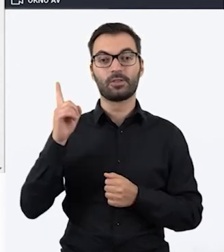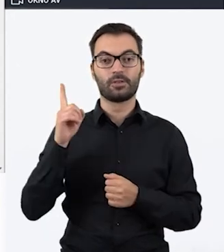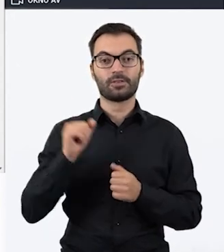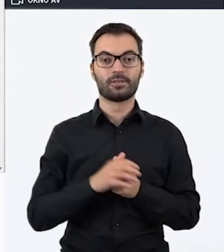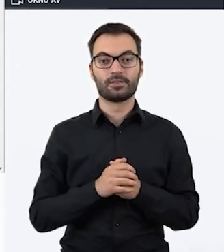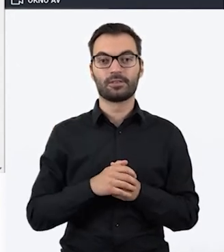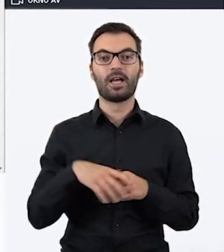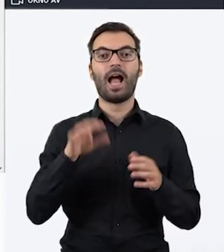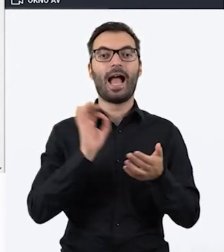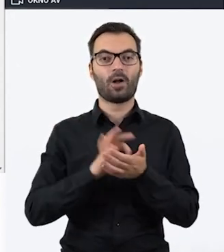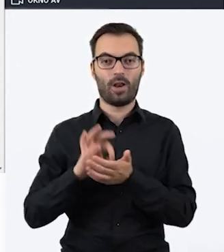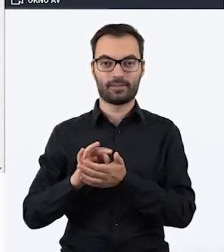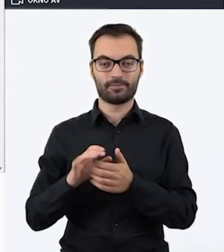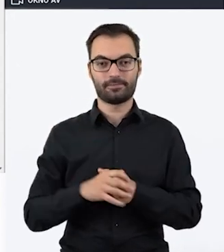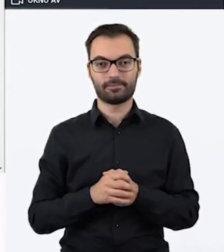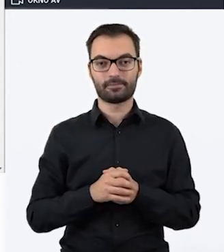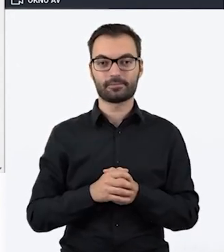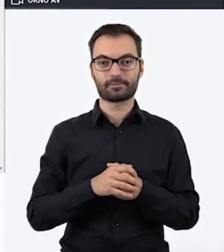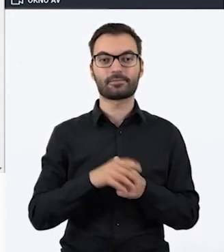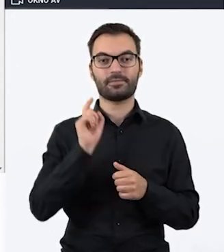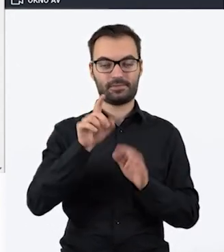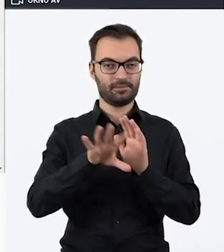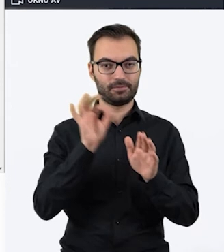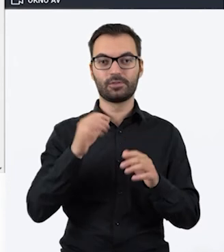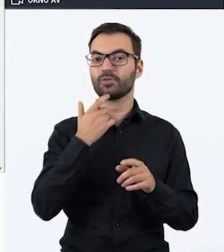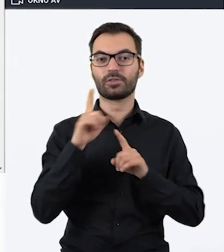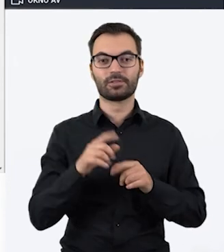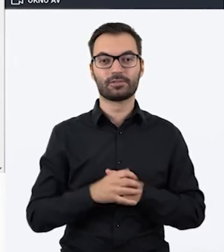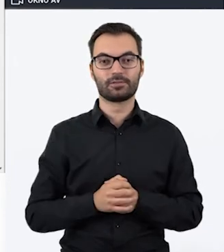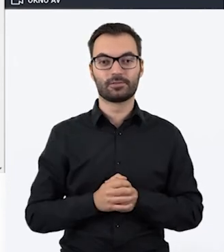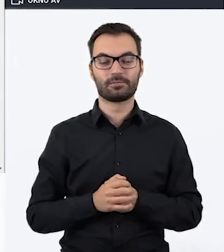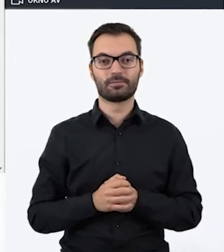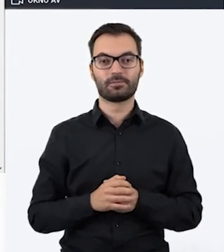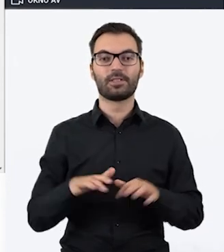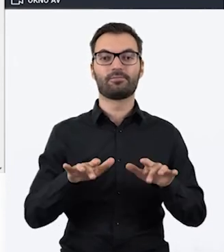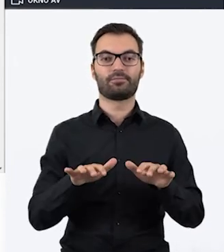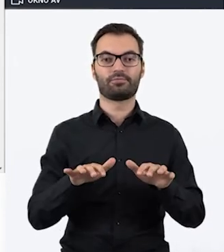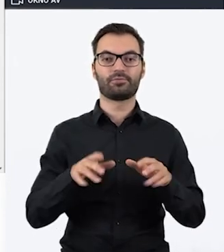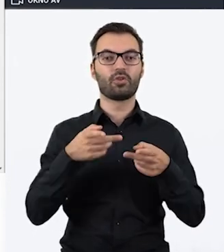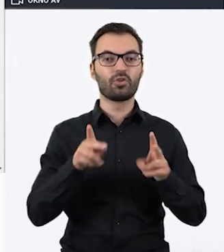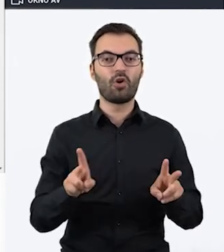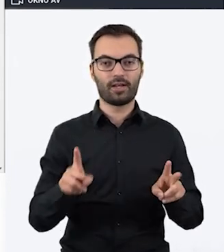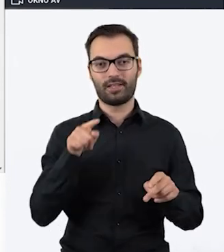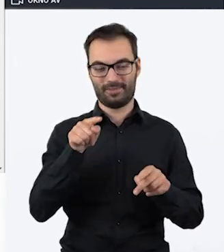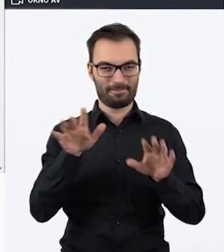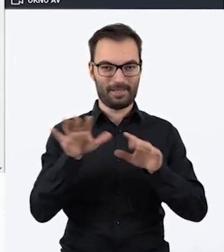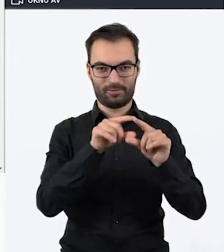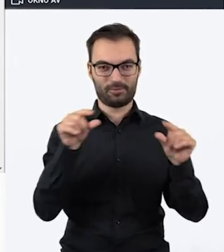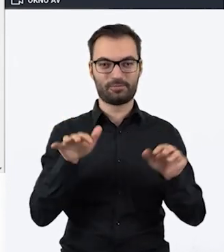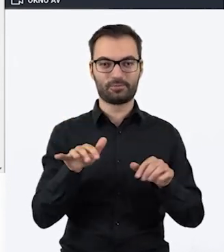regularne. Wyrażenie regularne wybieramy, to znaczy, że wpisujemy tutaj konkretnie w tym okienku,